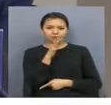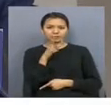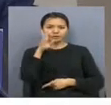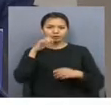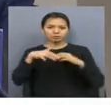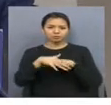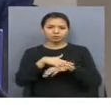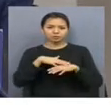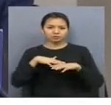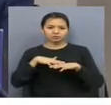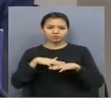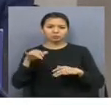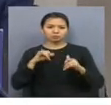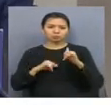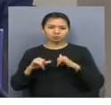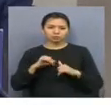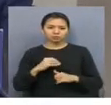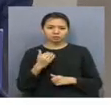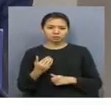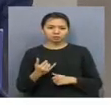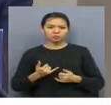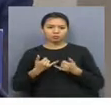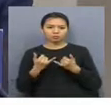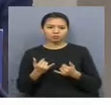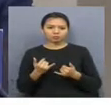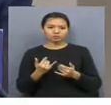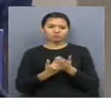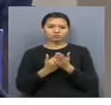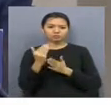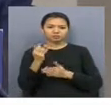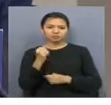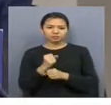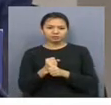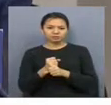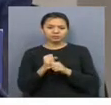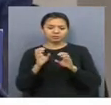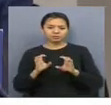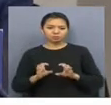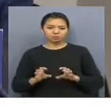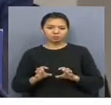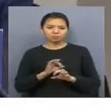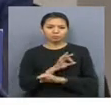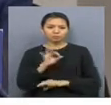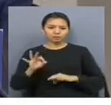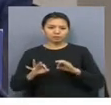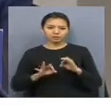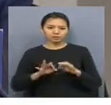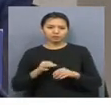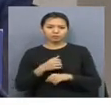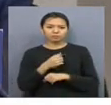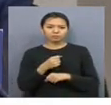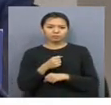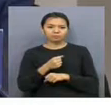ұстаздардың мәртебесін арттыру жөніндегі заңының жоғасын парламентке